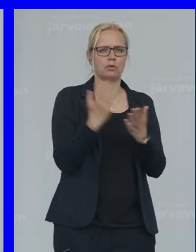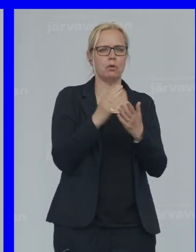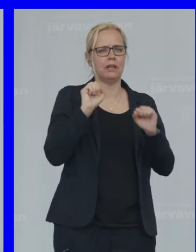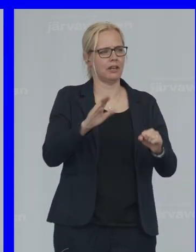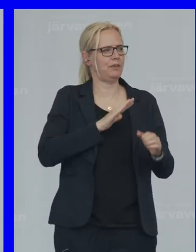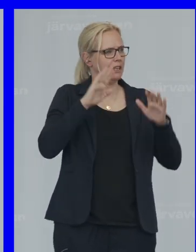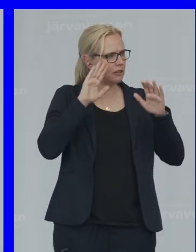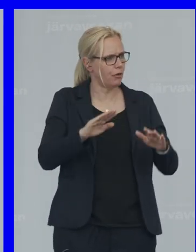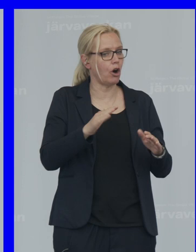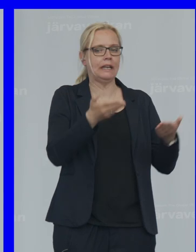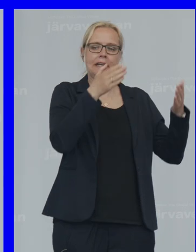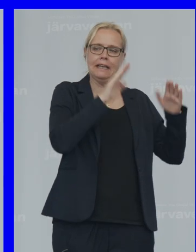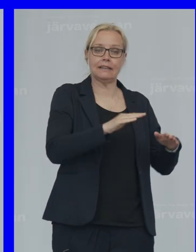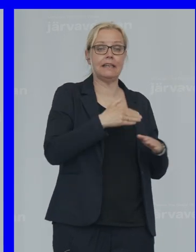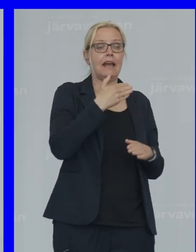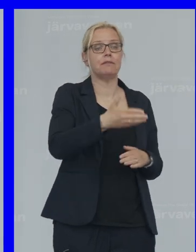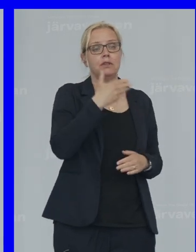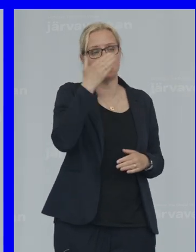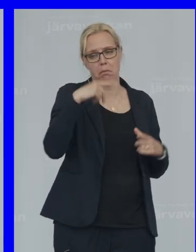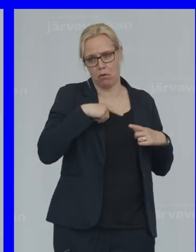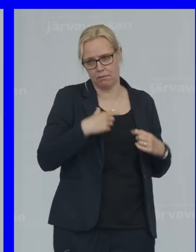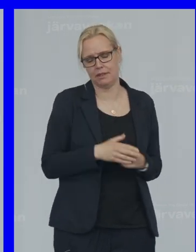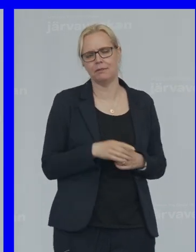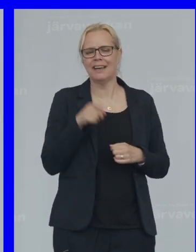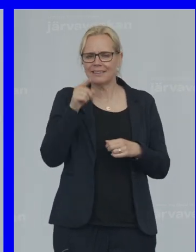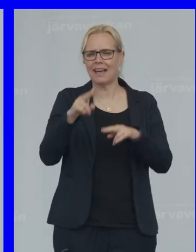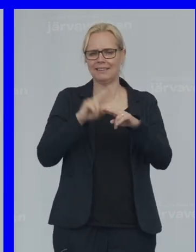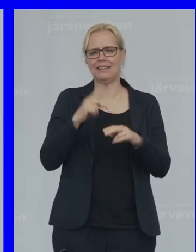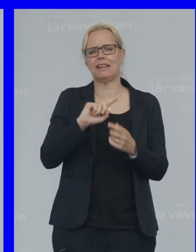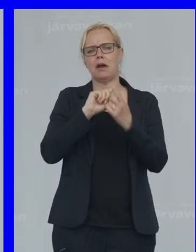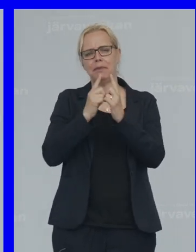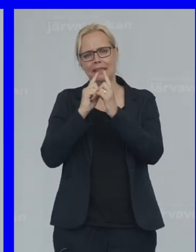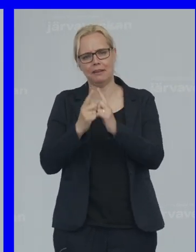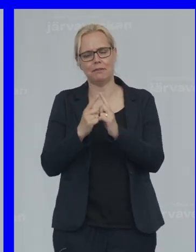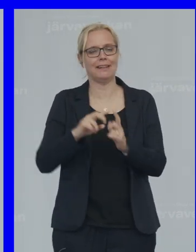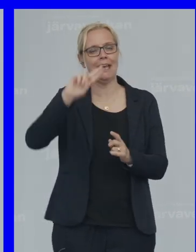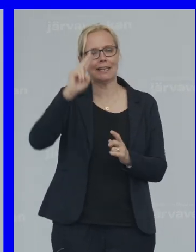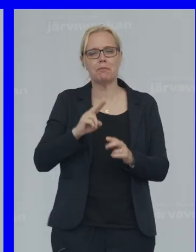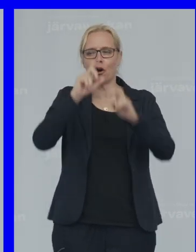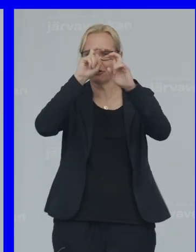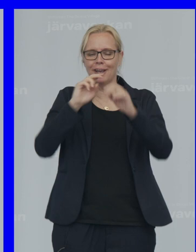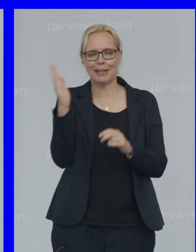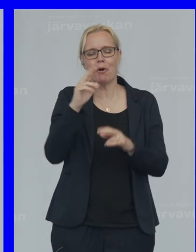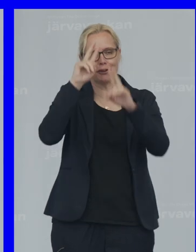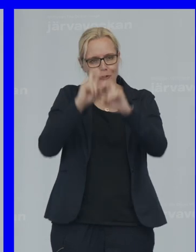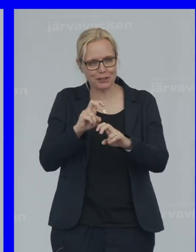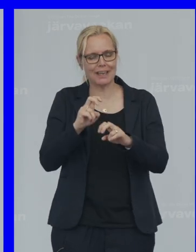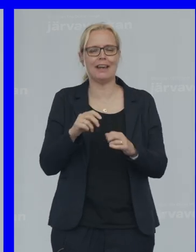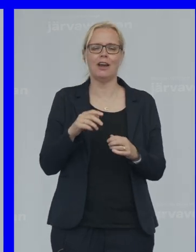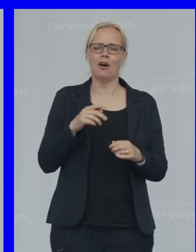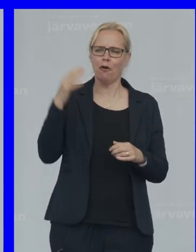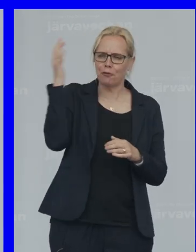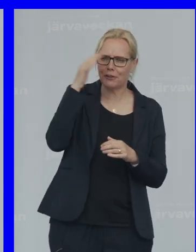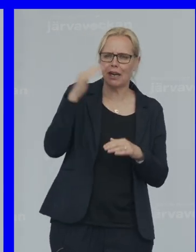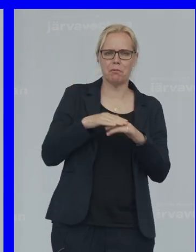kvar Eller läggas ner Efter sommaren Där sitter en blivande Klimatforskare Och undrar Varför